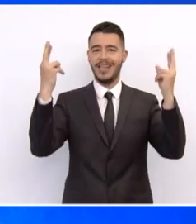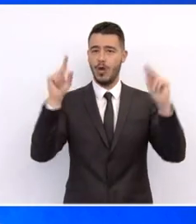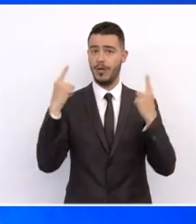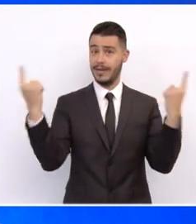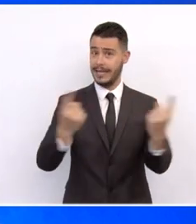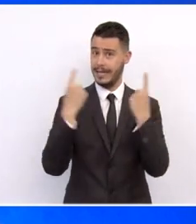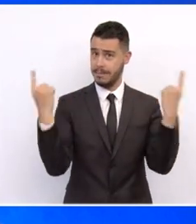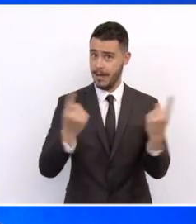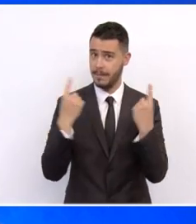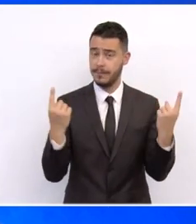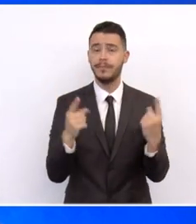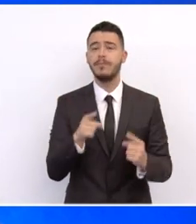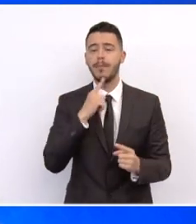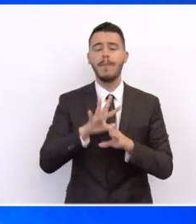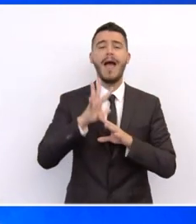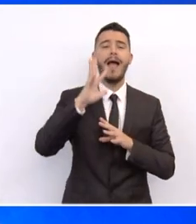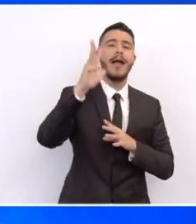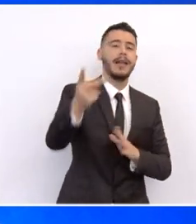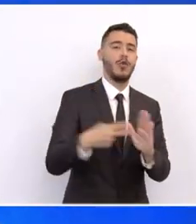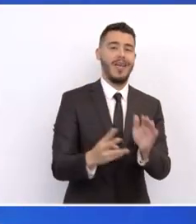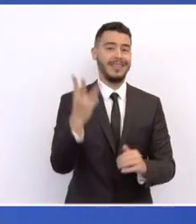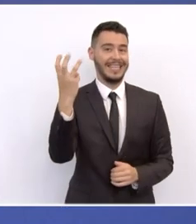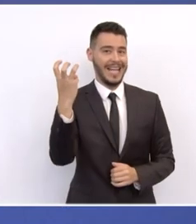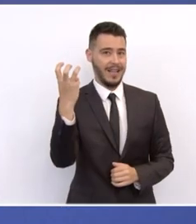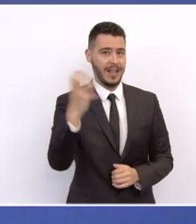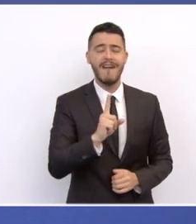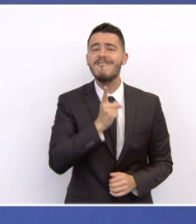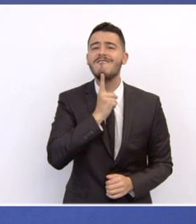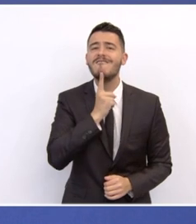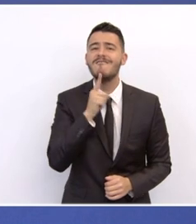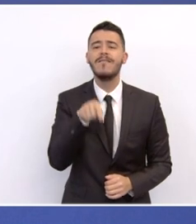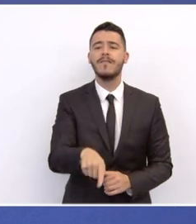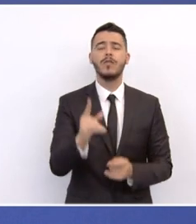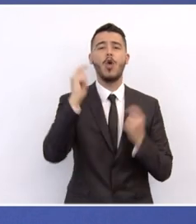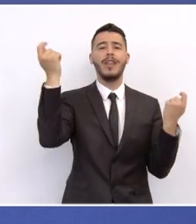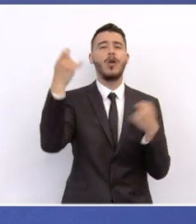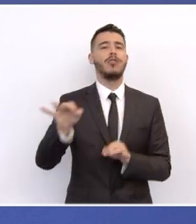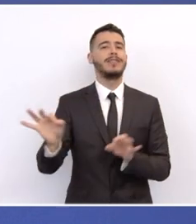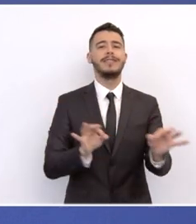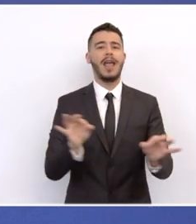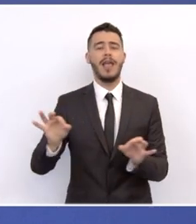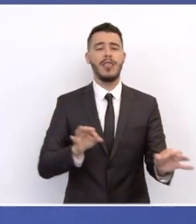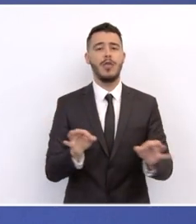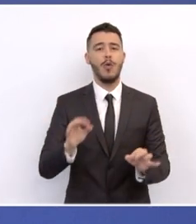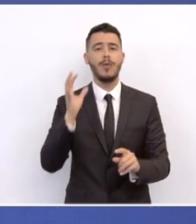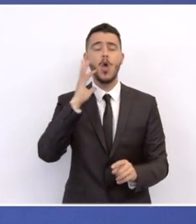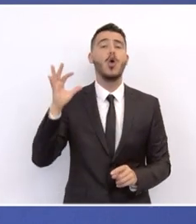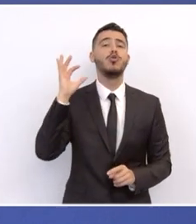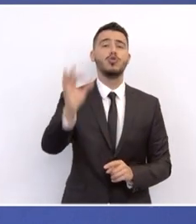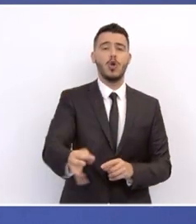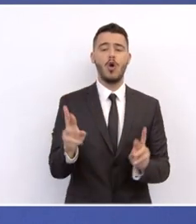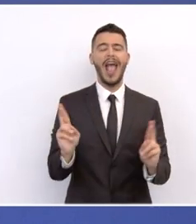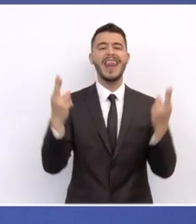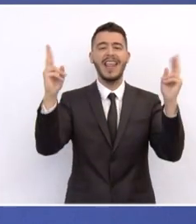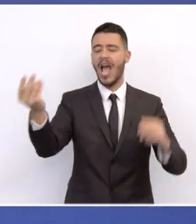ΕΣΕΚ που μεσοπρόθεσμα με χρονικό ορίζοντα το 2030 αποσκοπεί στον ενεργειακό μετασχηματισμό